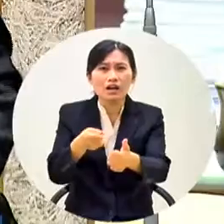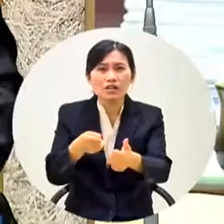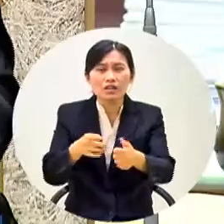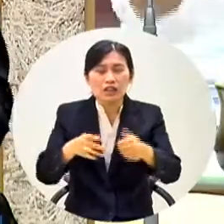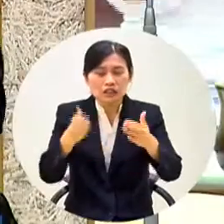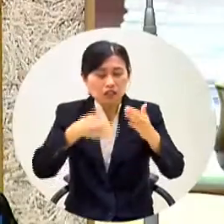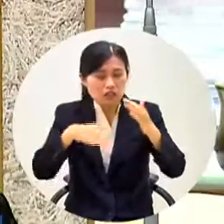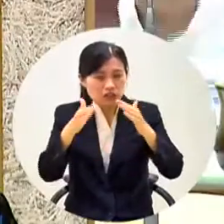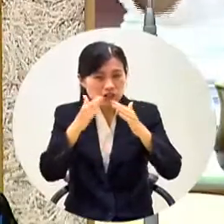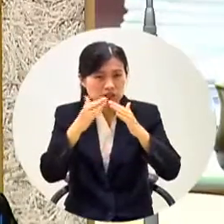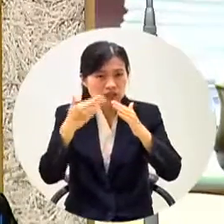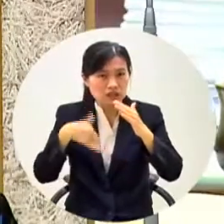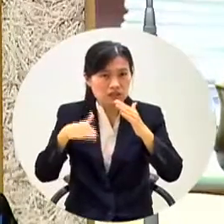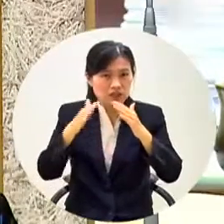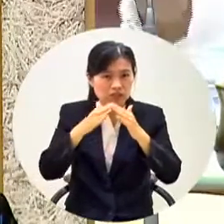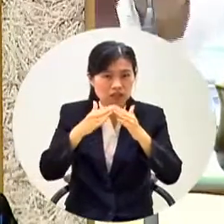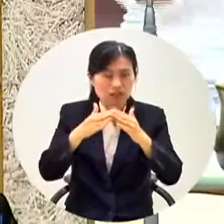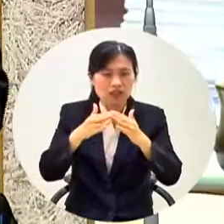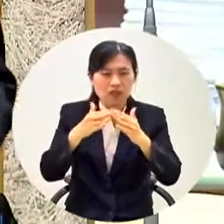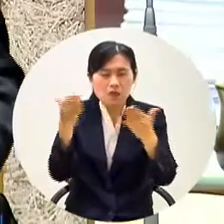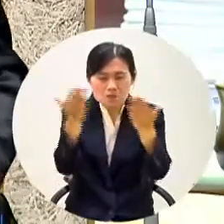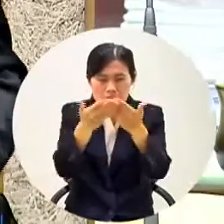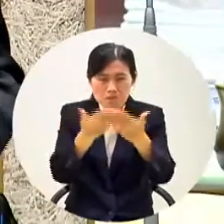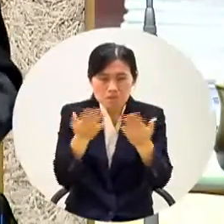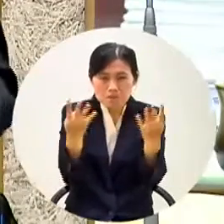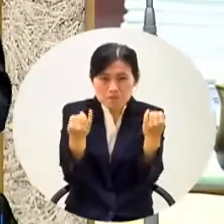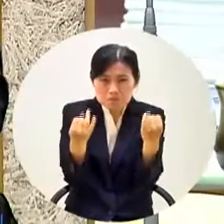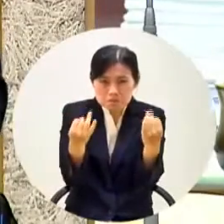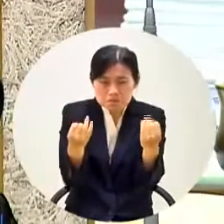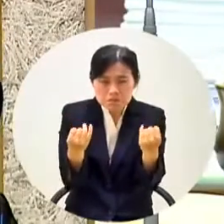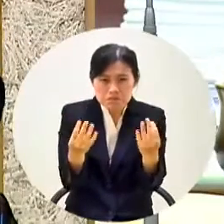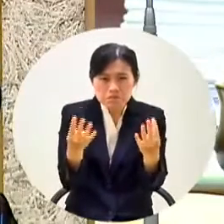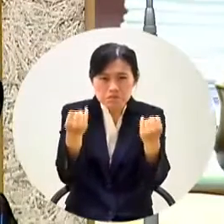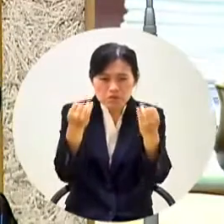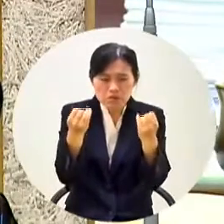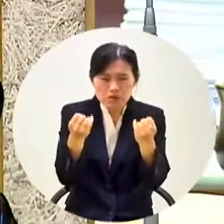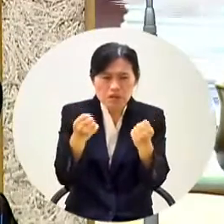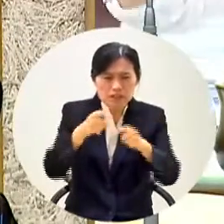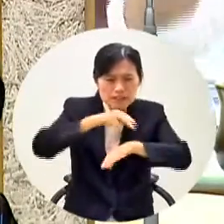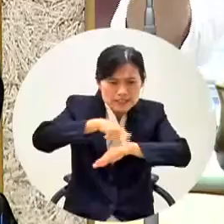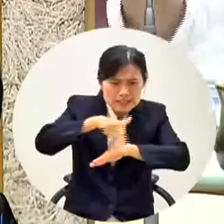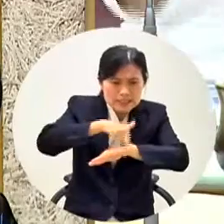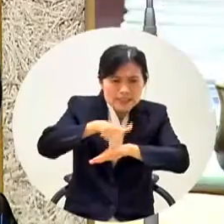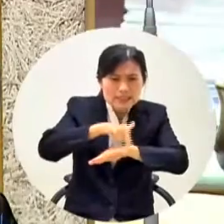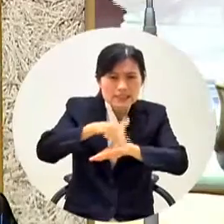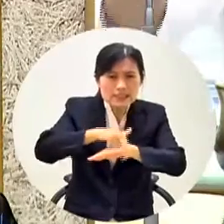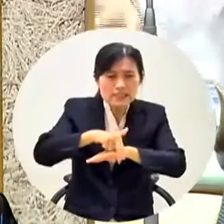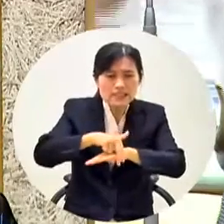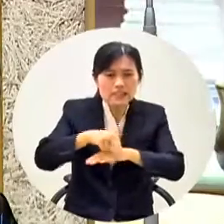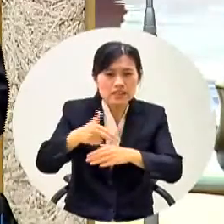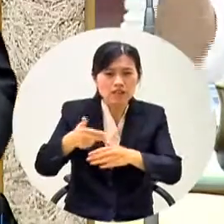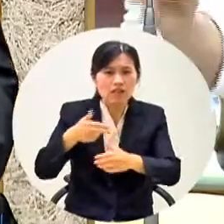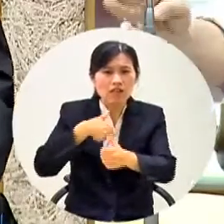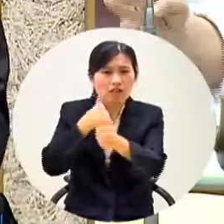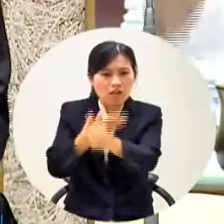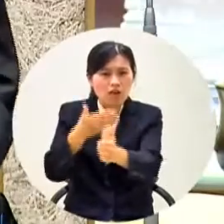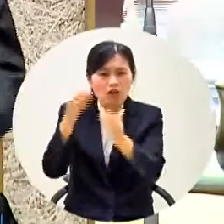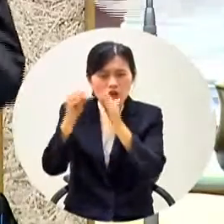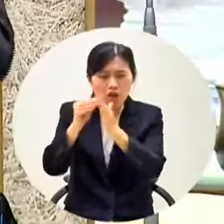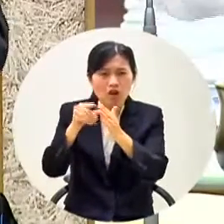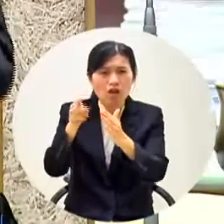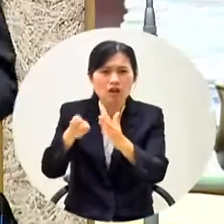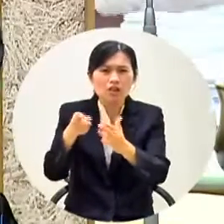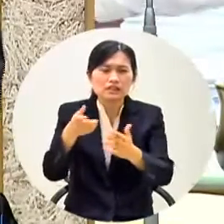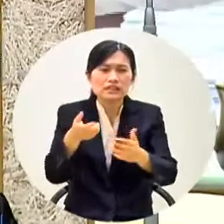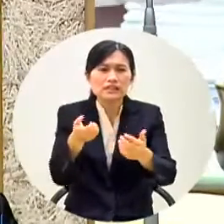統一發包了嗎學校核報數字跟他的設計的方式給局裡重要的是勞務